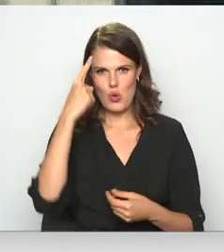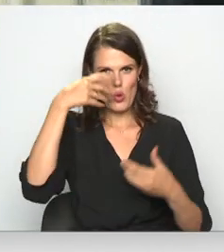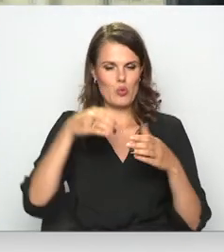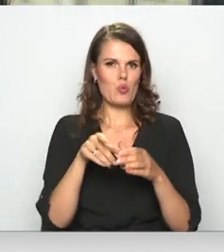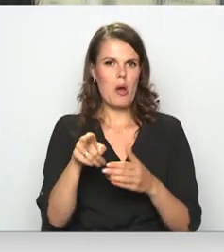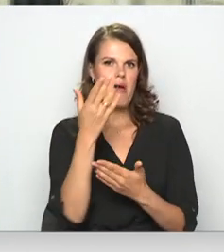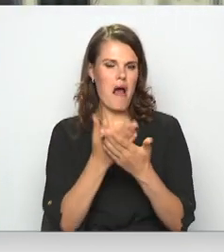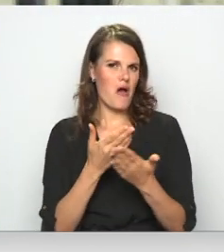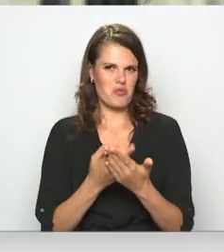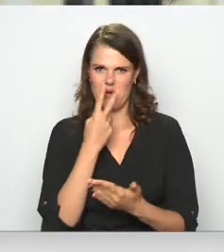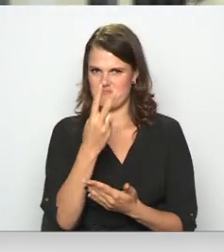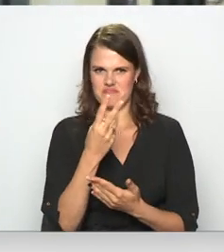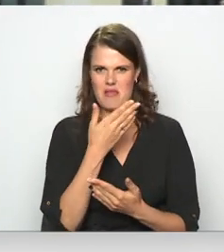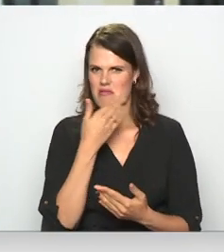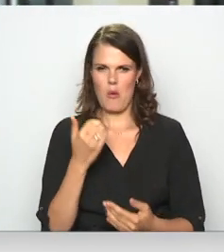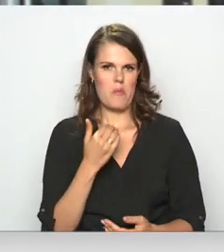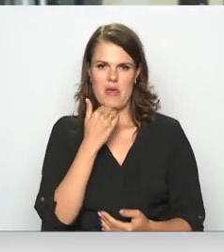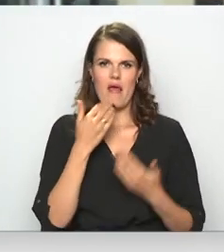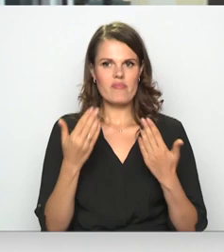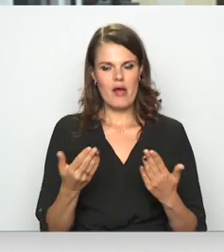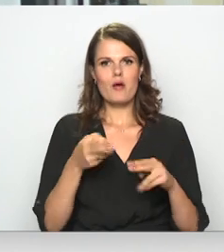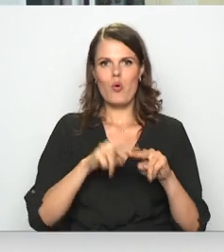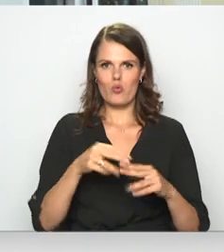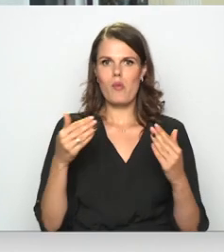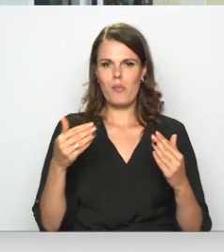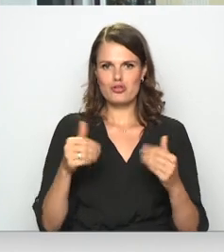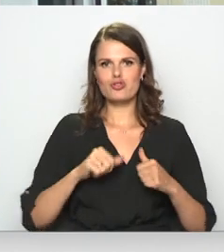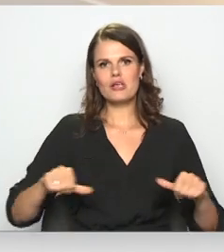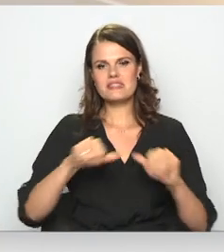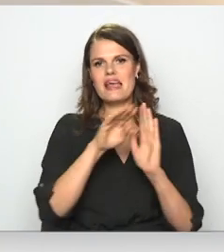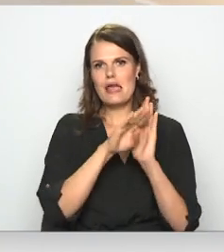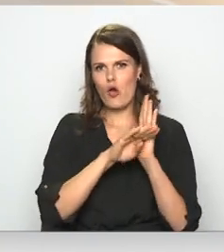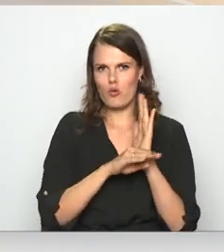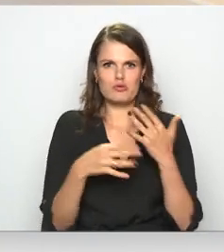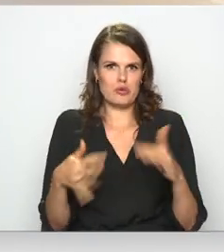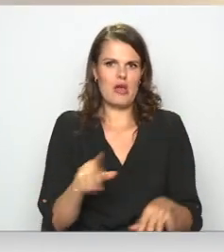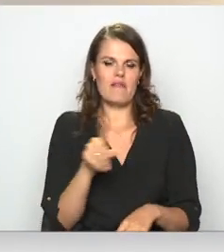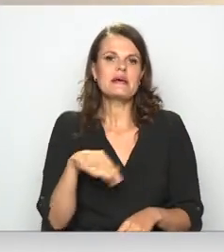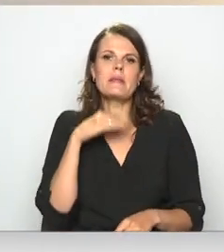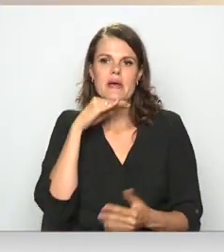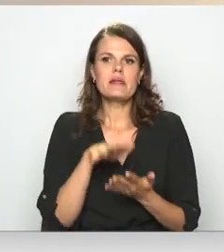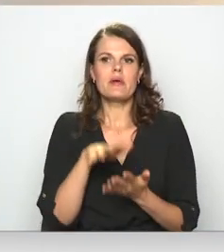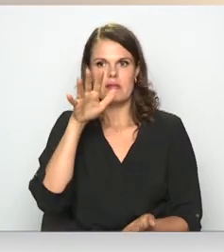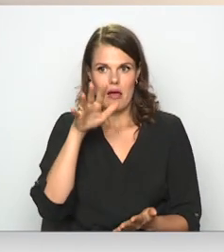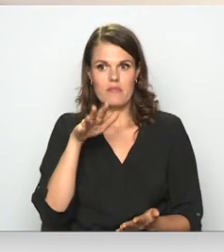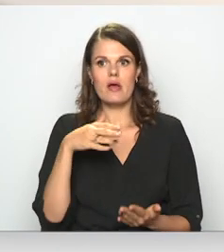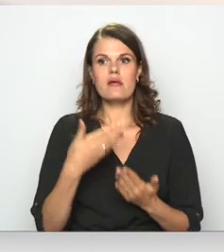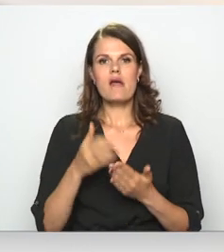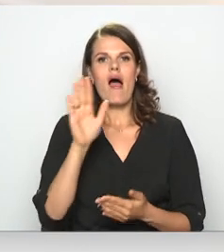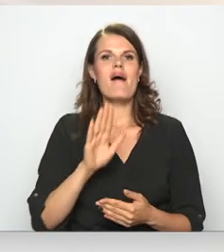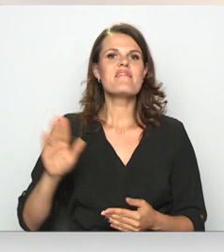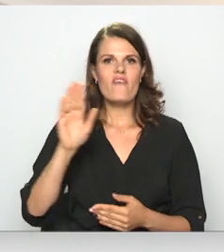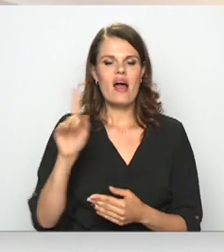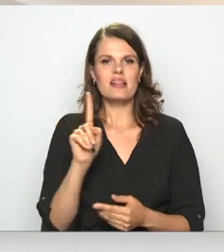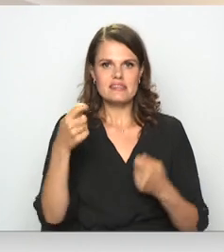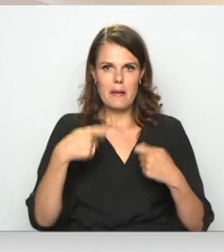pietiekami un jau pašais ierobežojumi šajā biznesā esot gana daudz. Ja valsts ir pārdevusi licenci